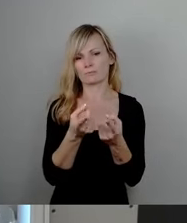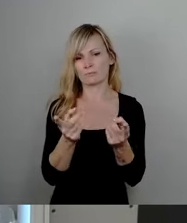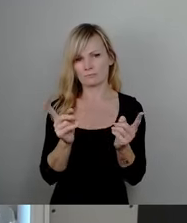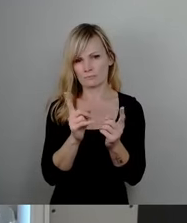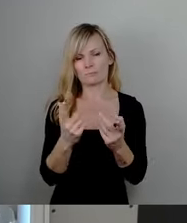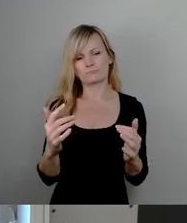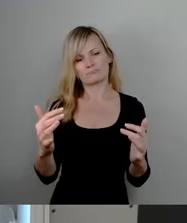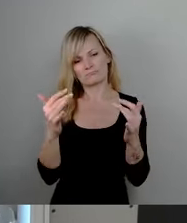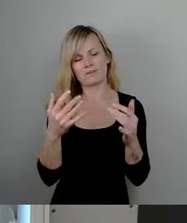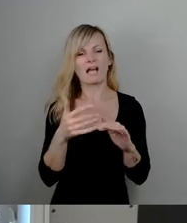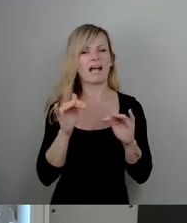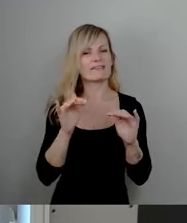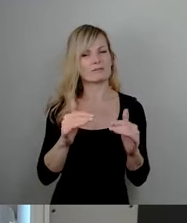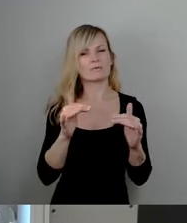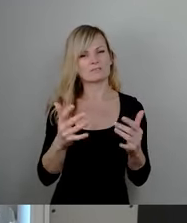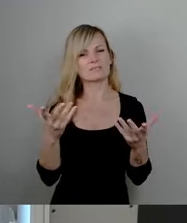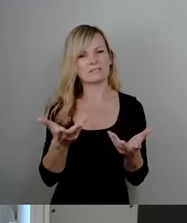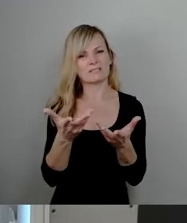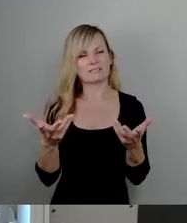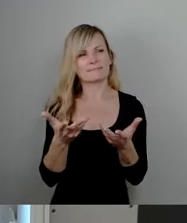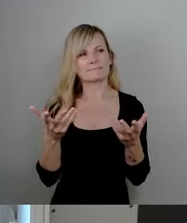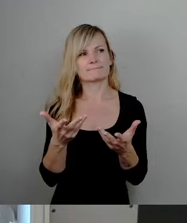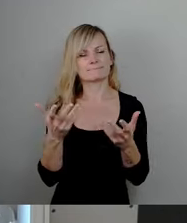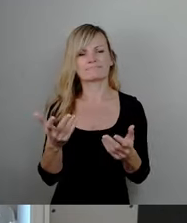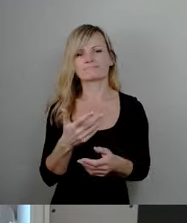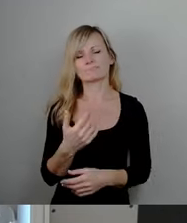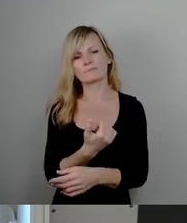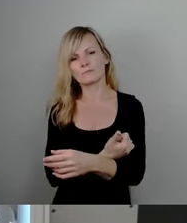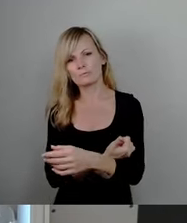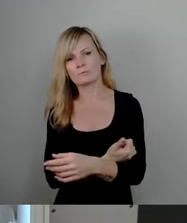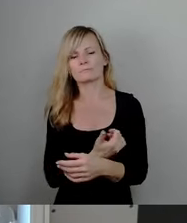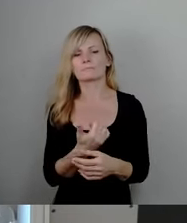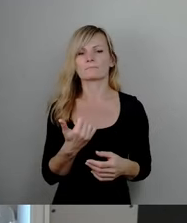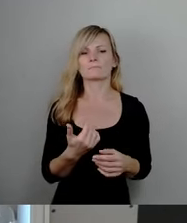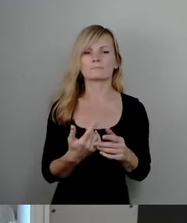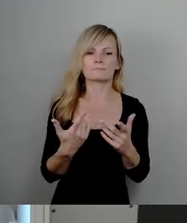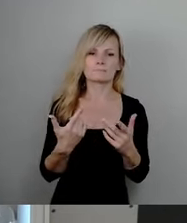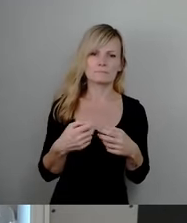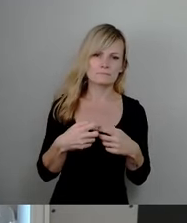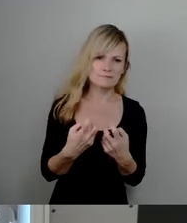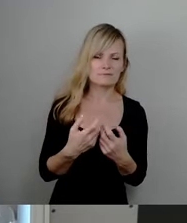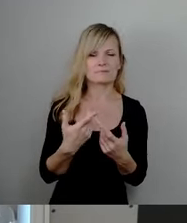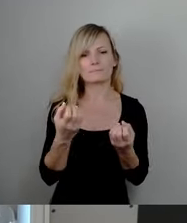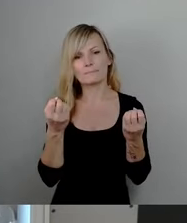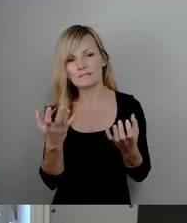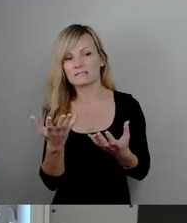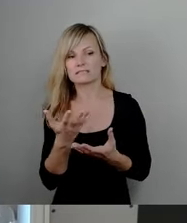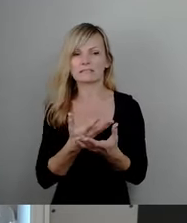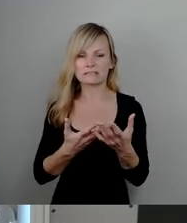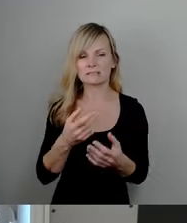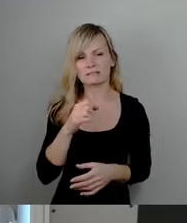eben nicht nur von Rauschgiftdelikten, sondern auch zunehmend